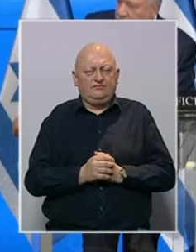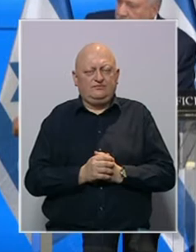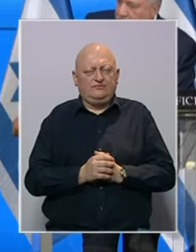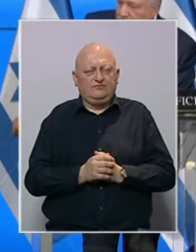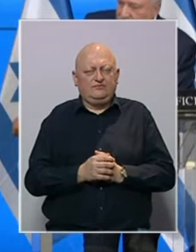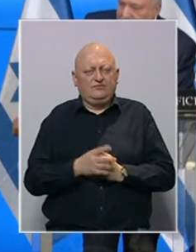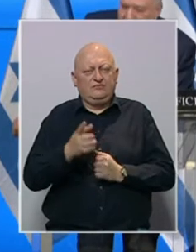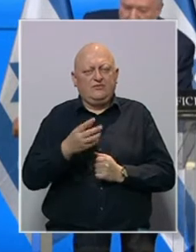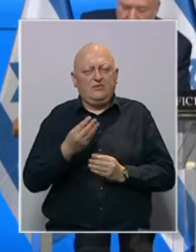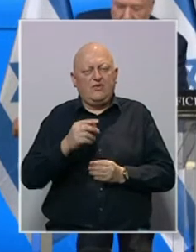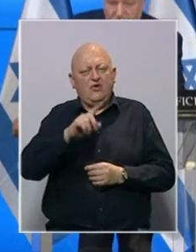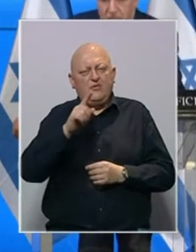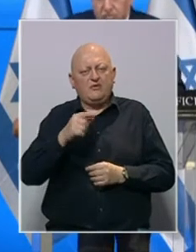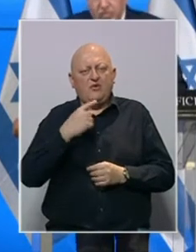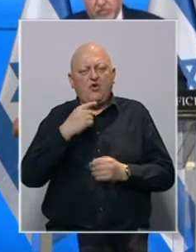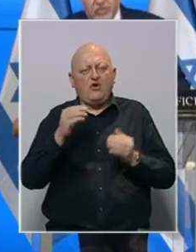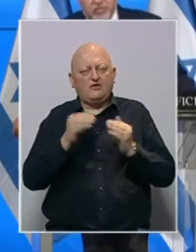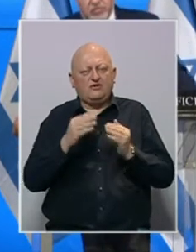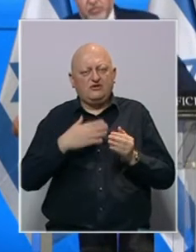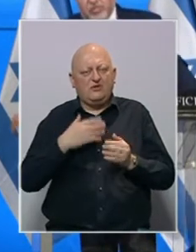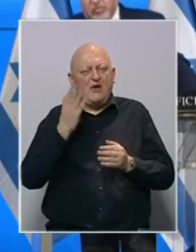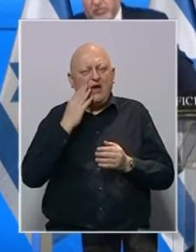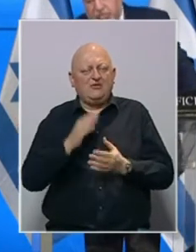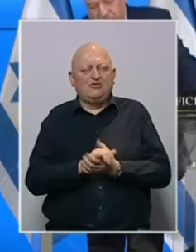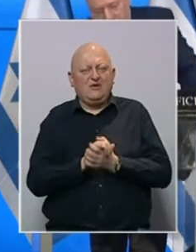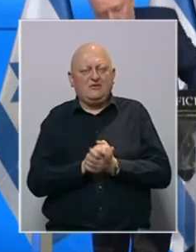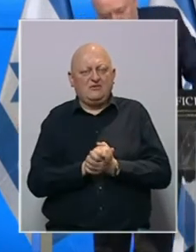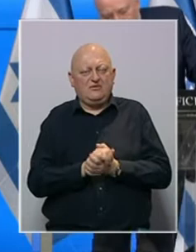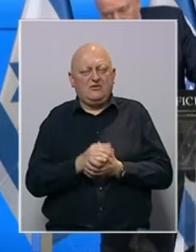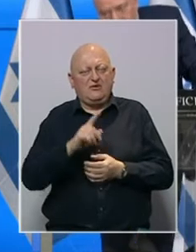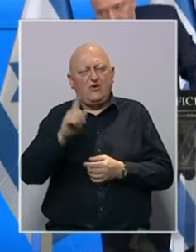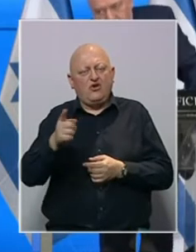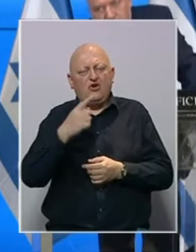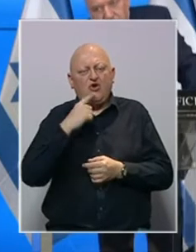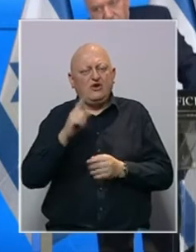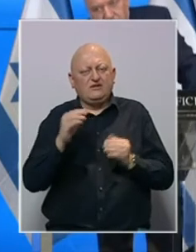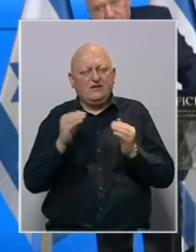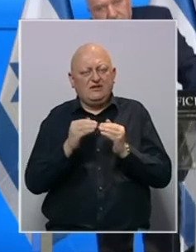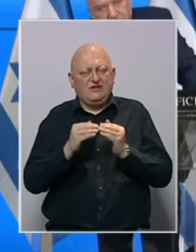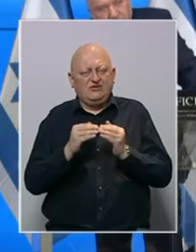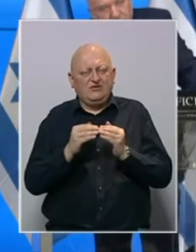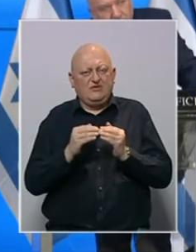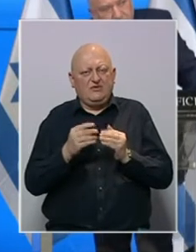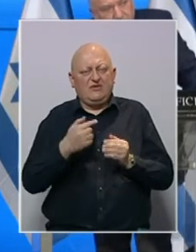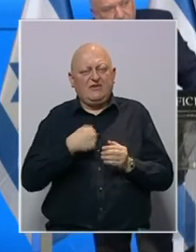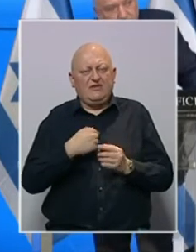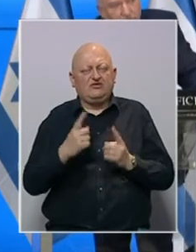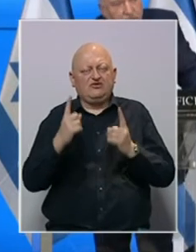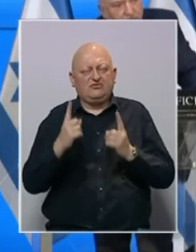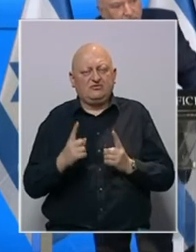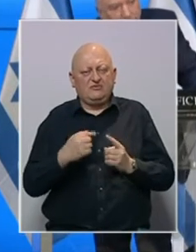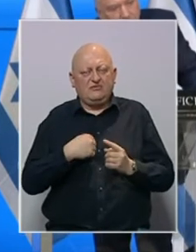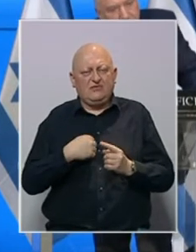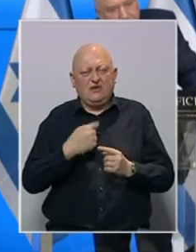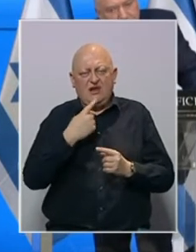Mnogo je više pitanja oko kojih se slažemo sa našim američkim prijateljima nego onih oko kojih se ne slažemo, ali je naš stav, i to